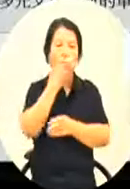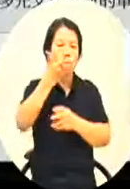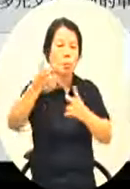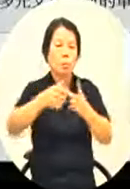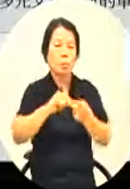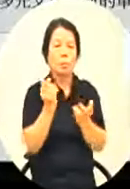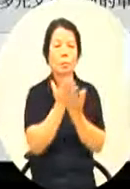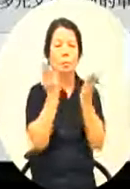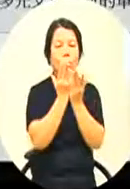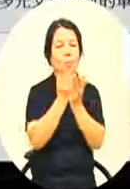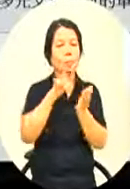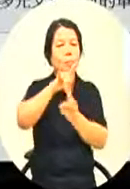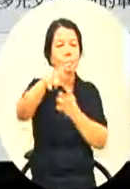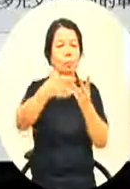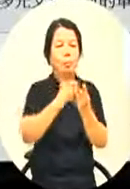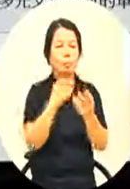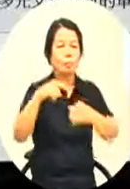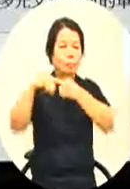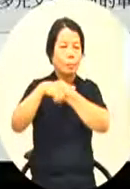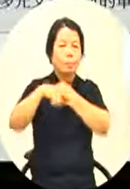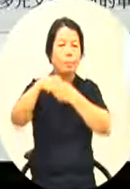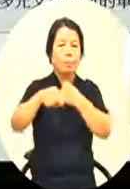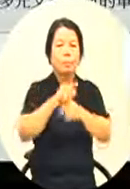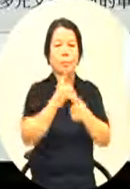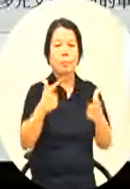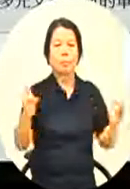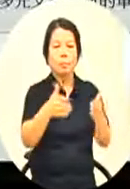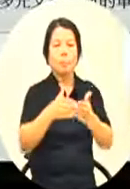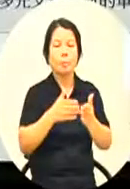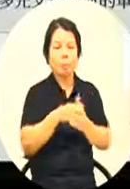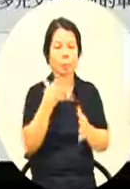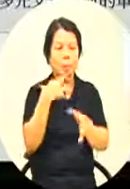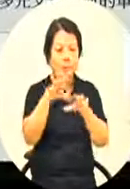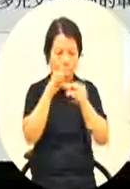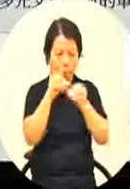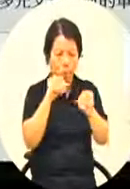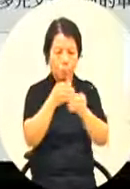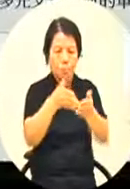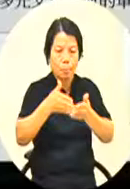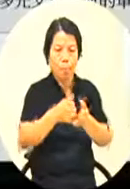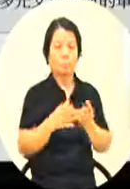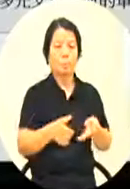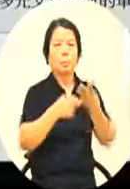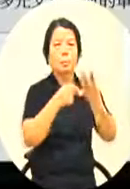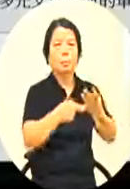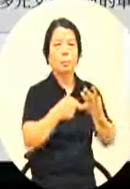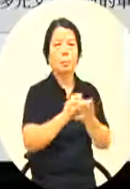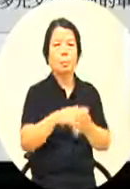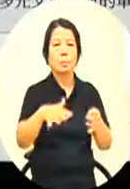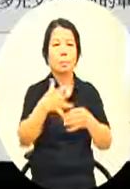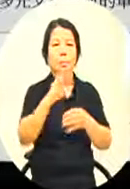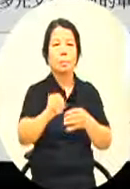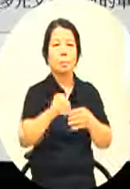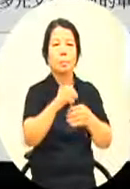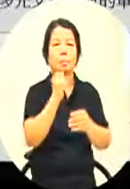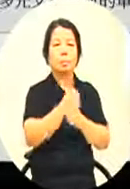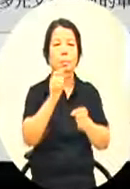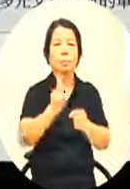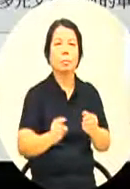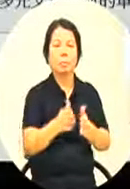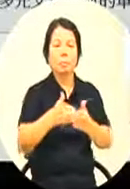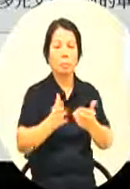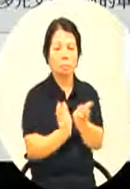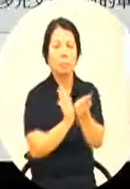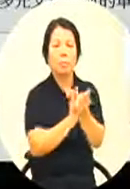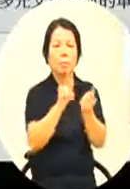去游学啦去研究啦然后等等我们最起码有个资讯管道好那第四个呢五百万是在做什么就是要鼓